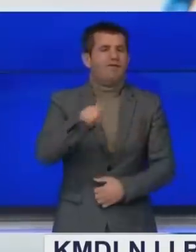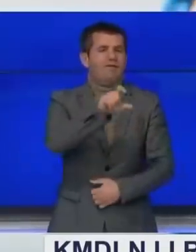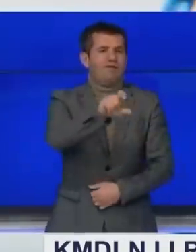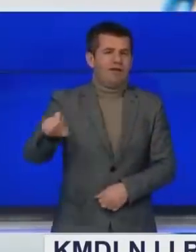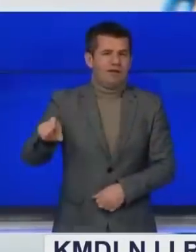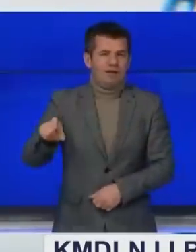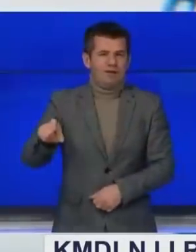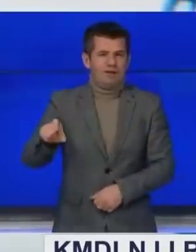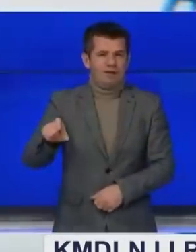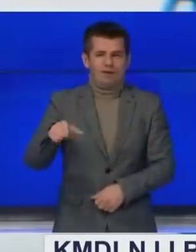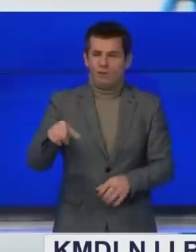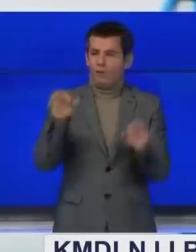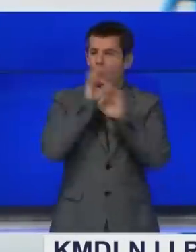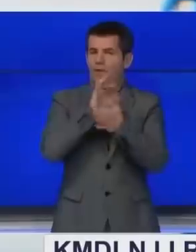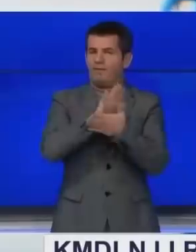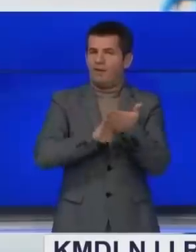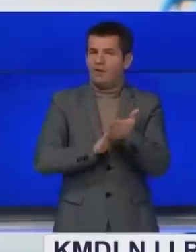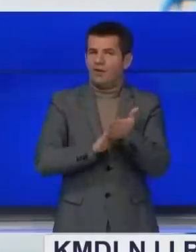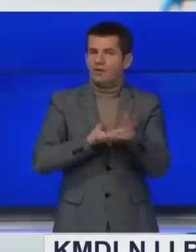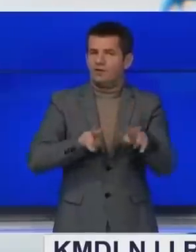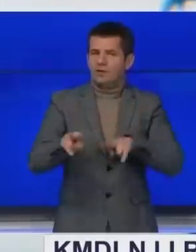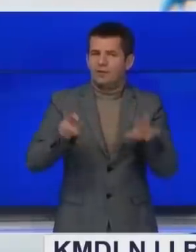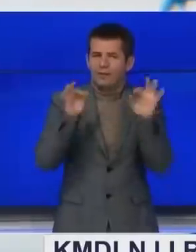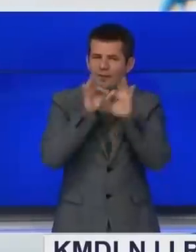akuzuarit e ndë pafiluar Gjukime.